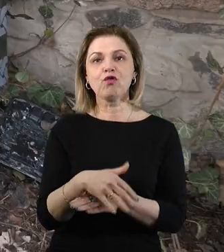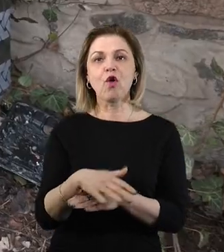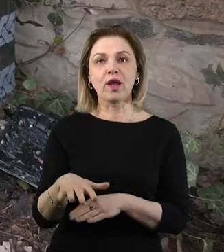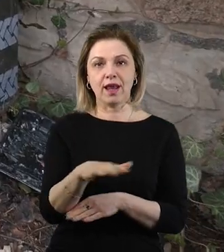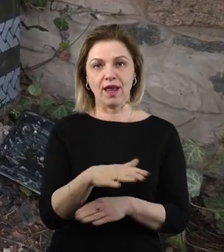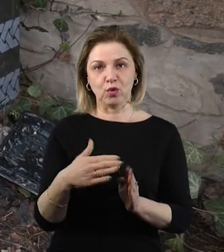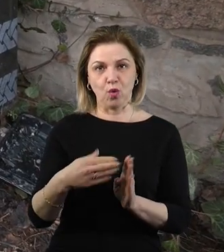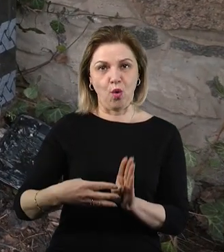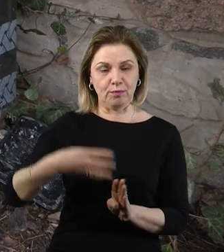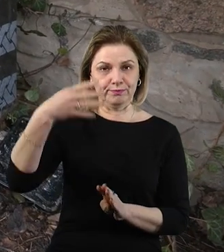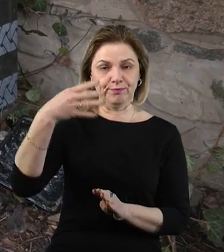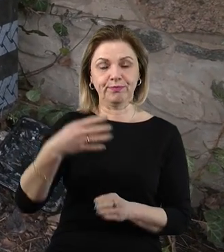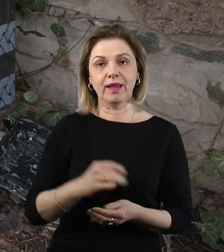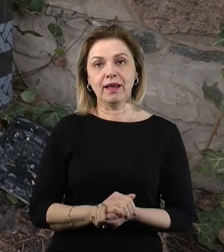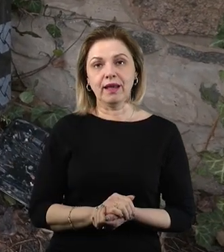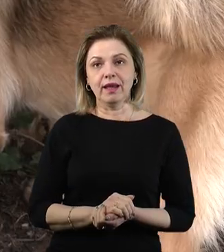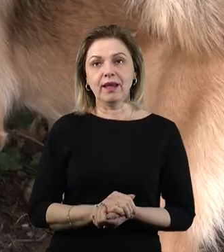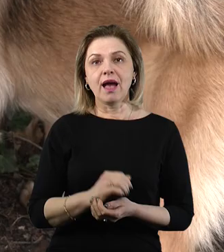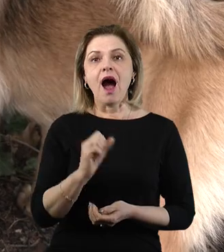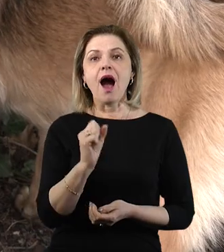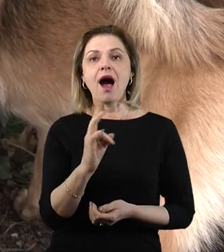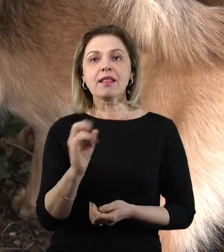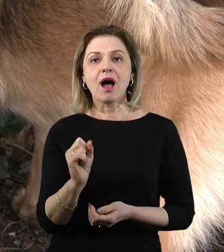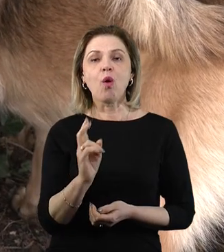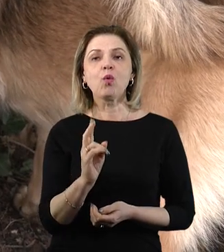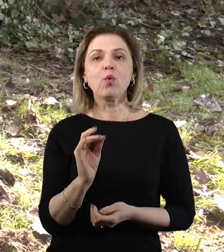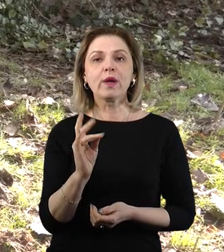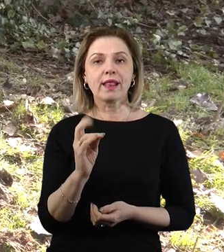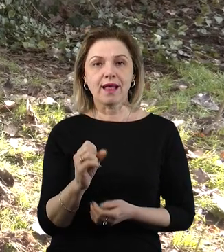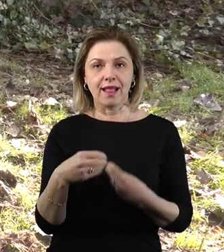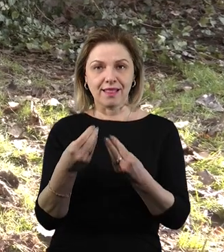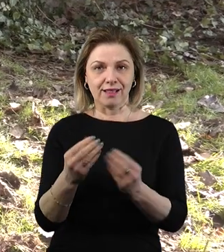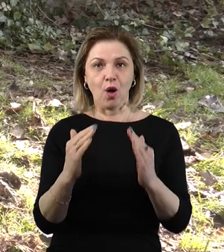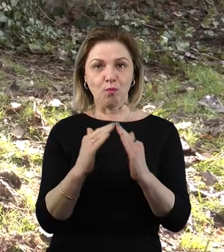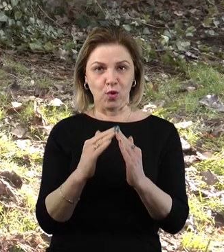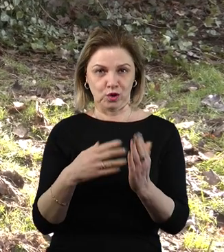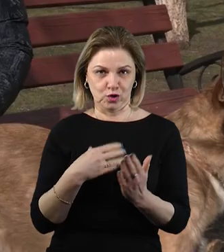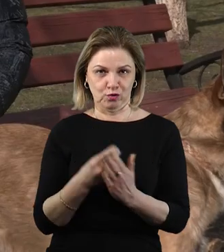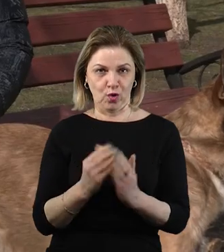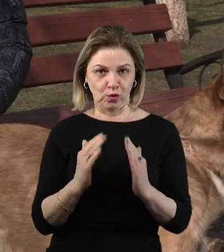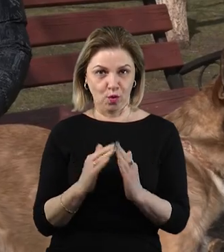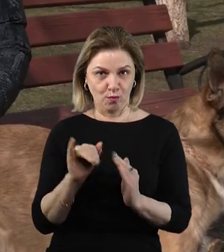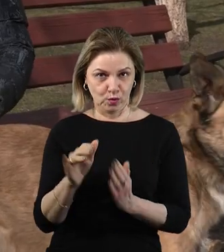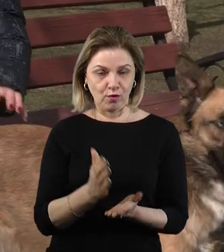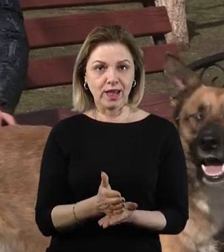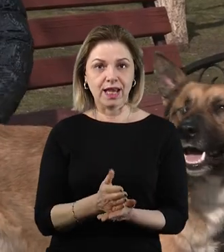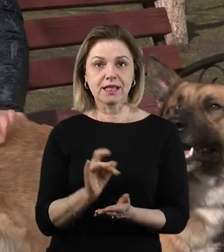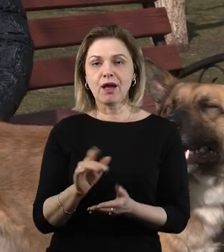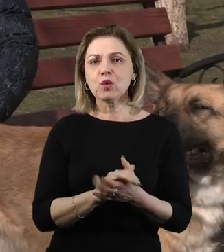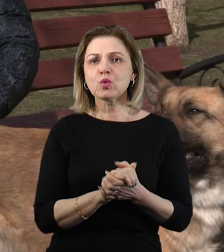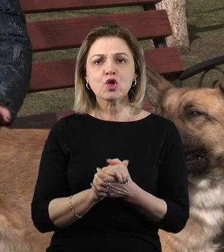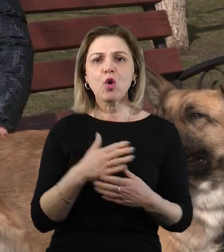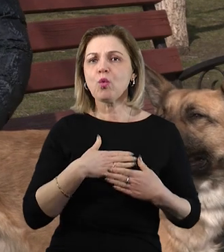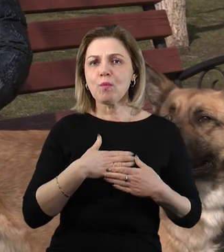дворе багатої тоді. Йому Анна Куркуріна дала будку, так що у нього є свій будинок. І він, в принципі, такий